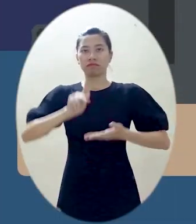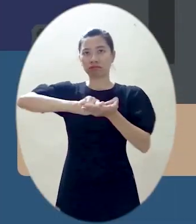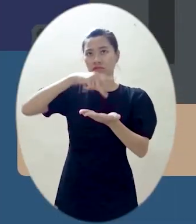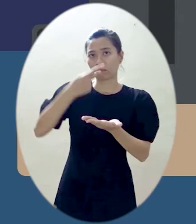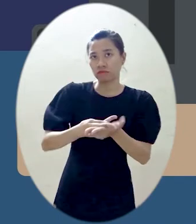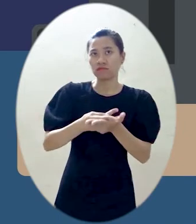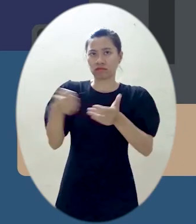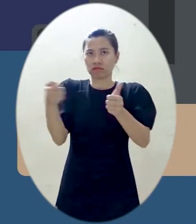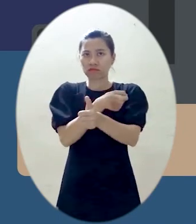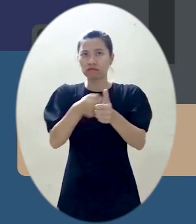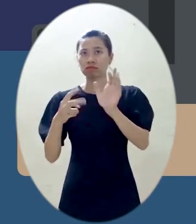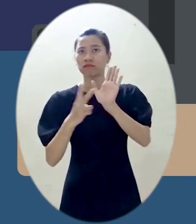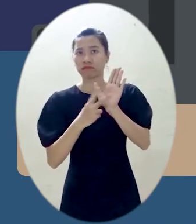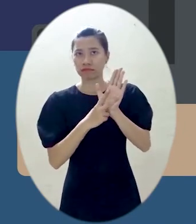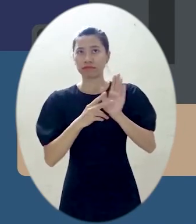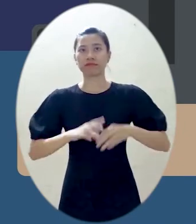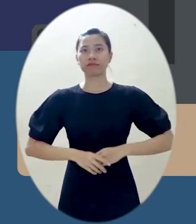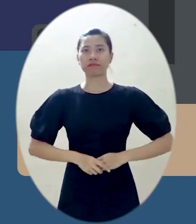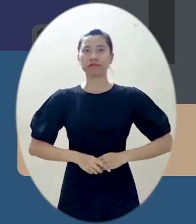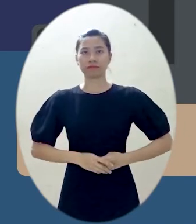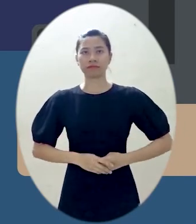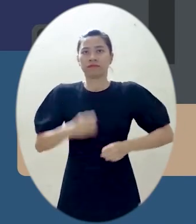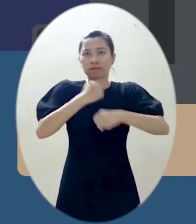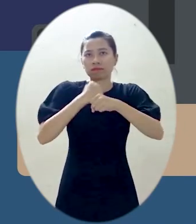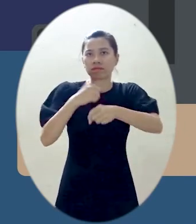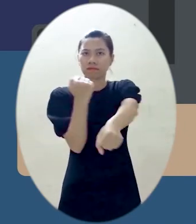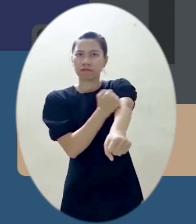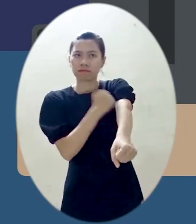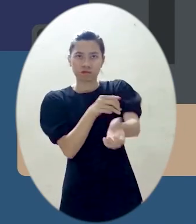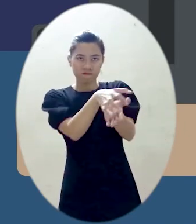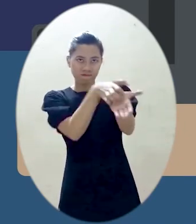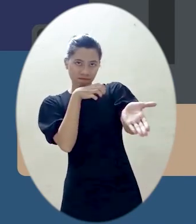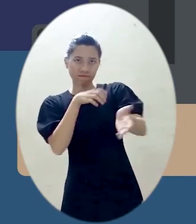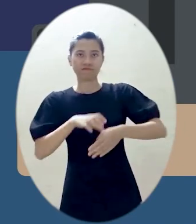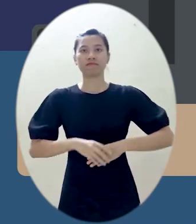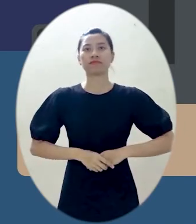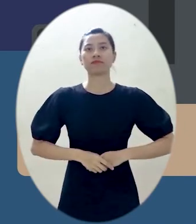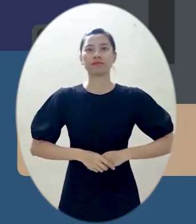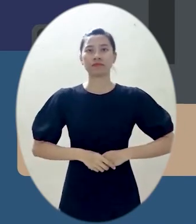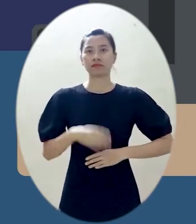Bạo lực kinh tế, biểu hiện qua các hành vi như bóc lột sức lao động